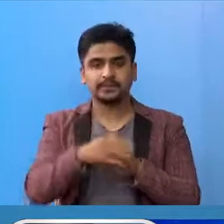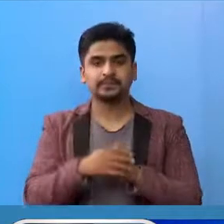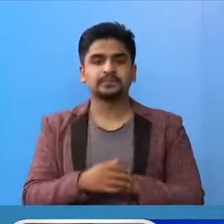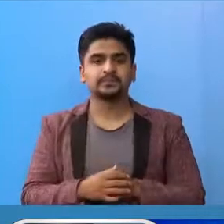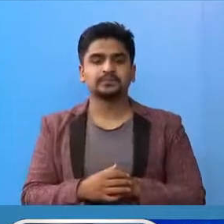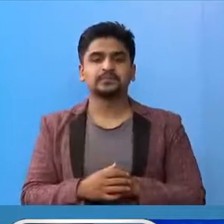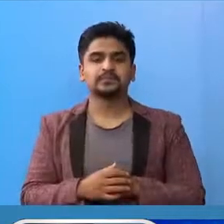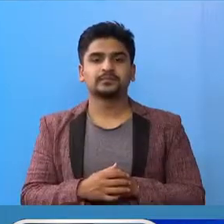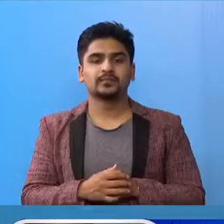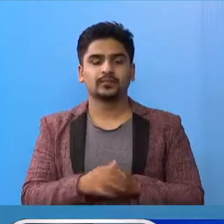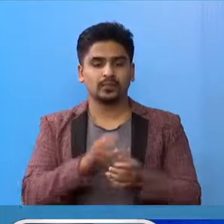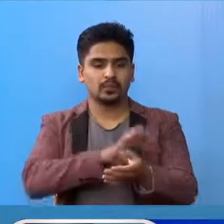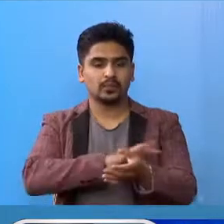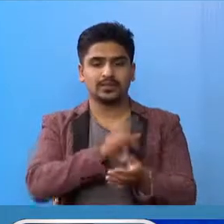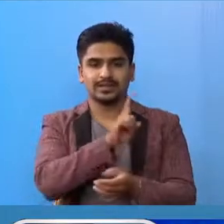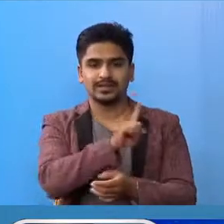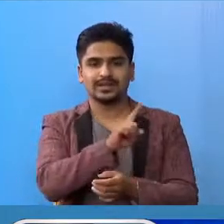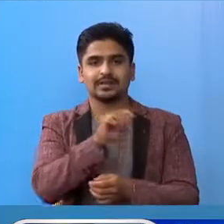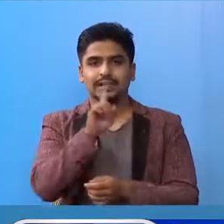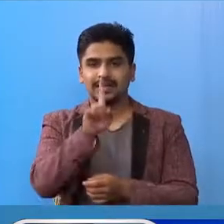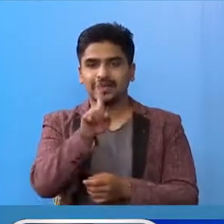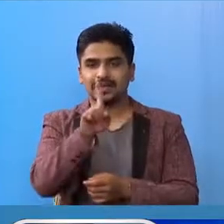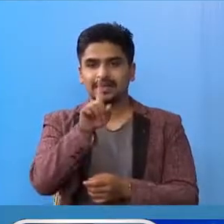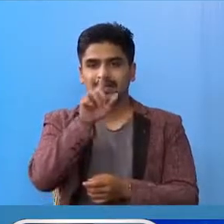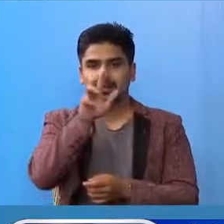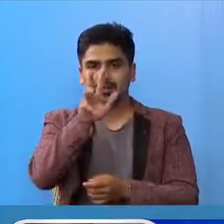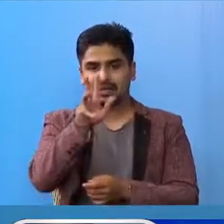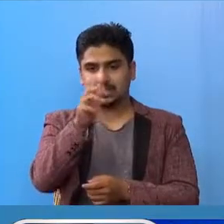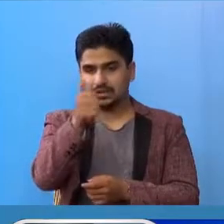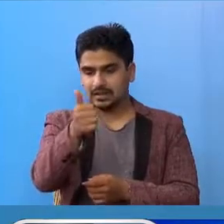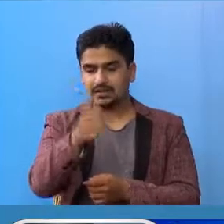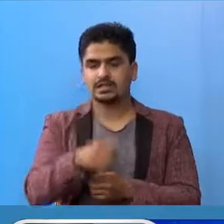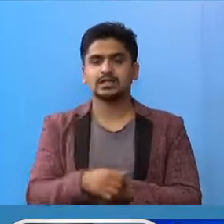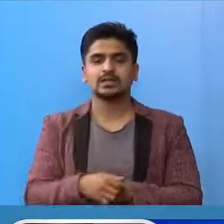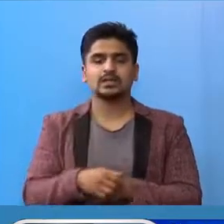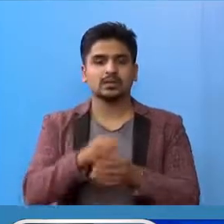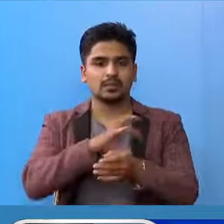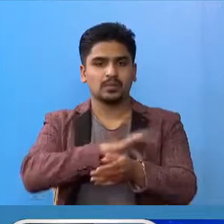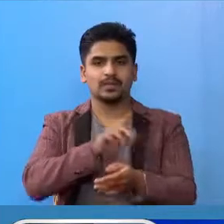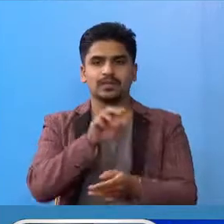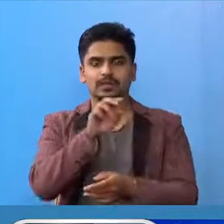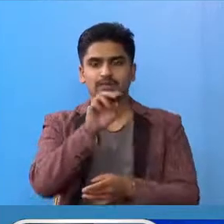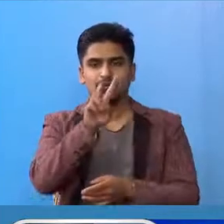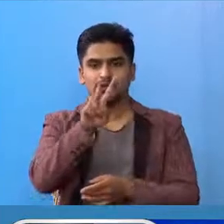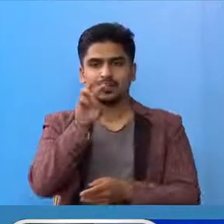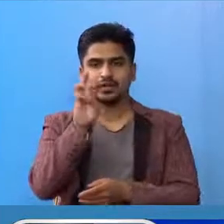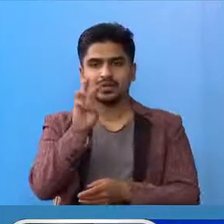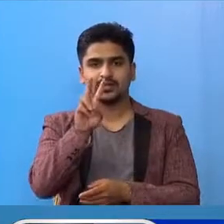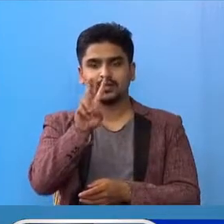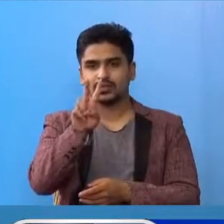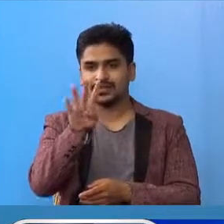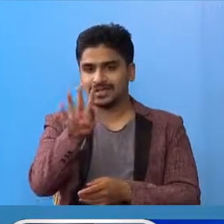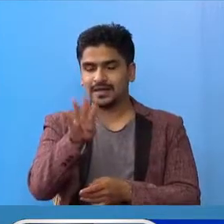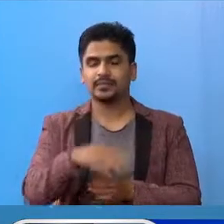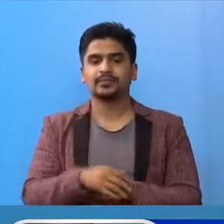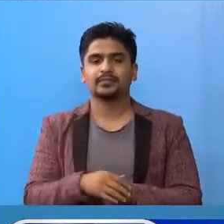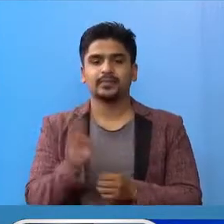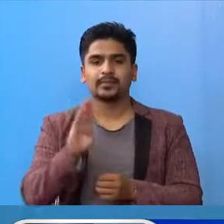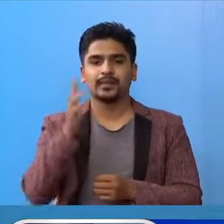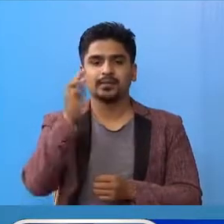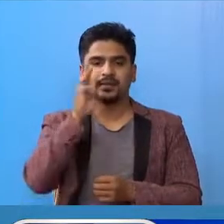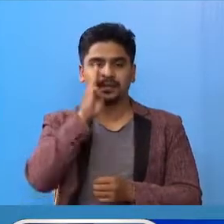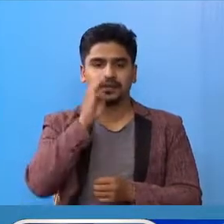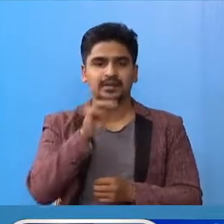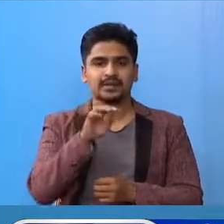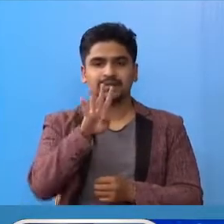रशुदु प्रदेश एक मां 1,096, प्रदेश दुई मां 2,024, बागमती